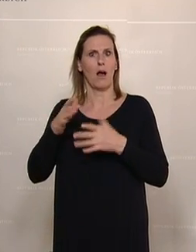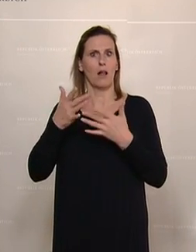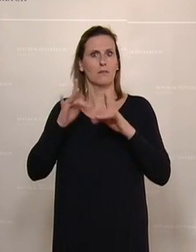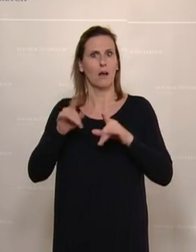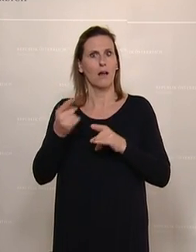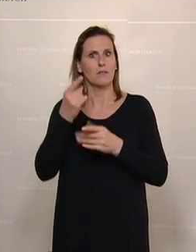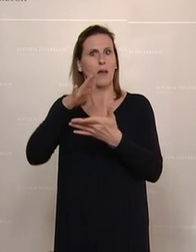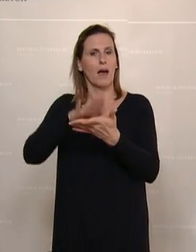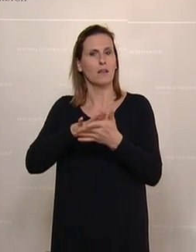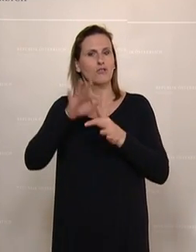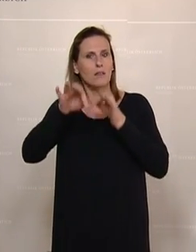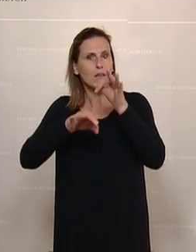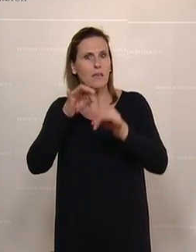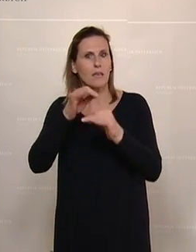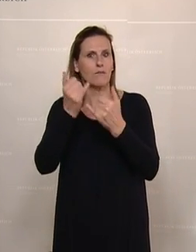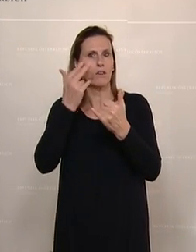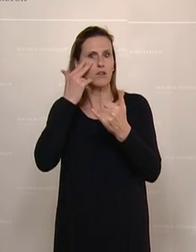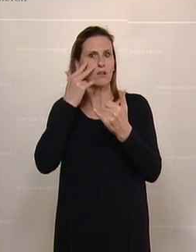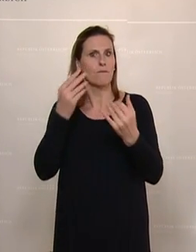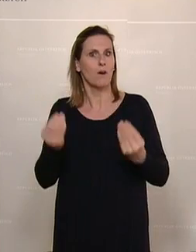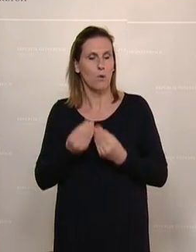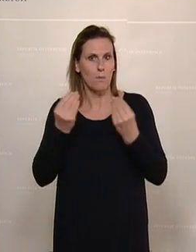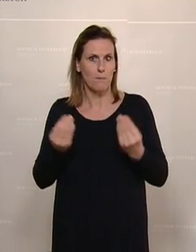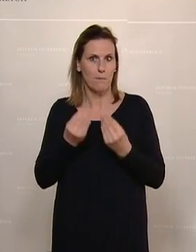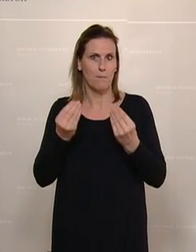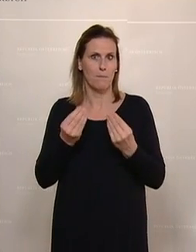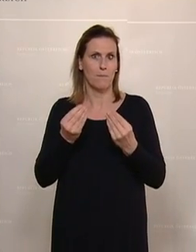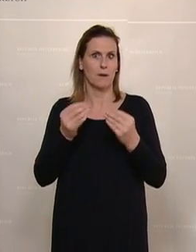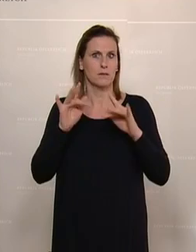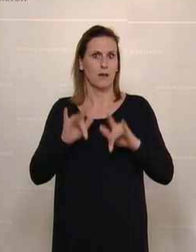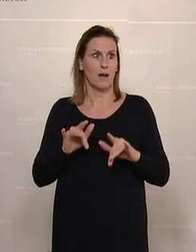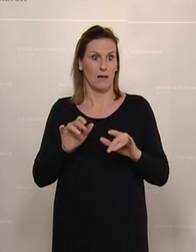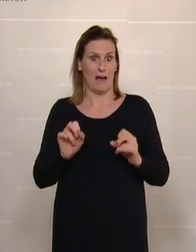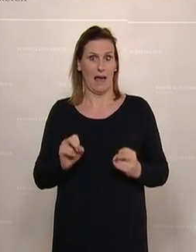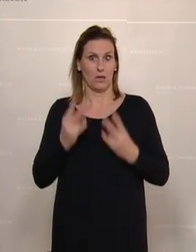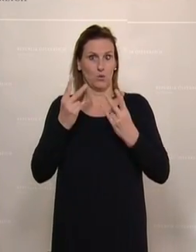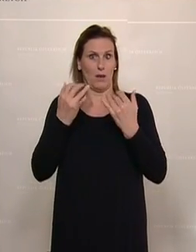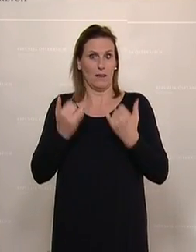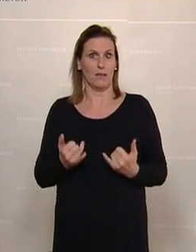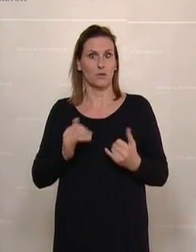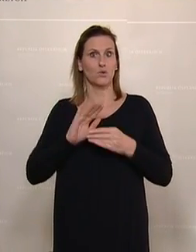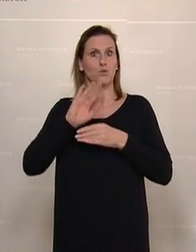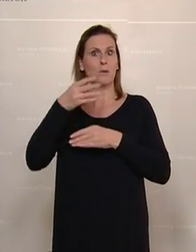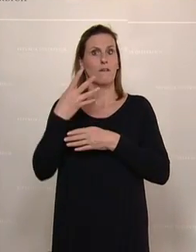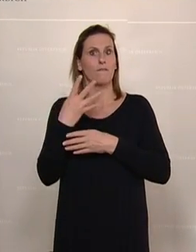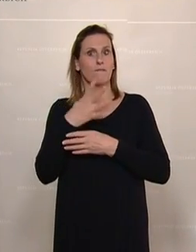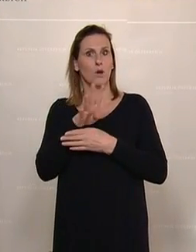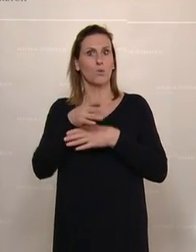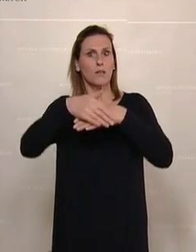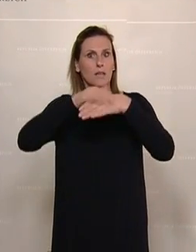Nachhaltigkeitsstrategien. Warum? Weil aktuell auch rund über 400